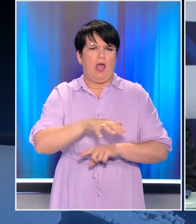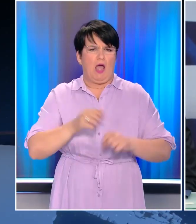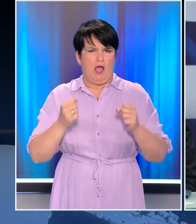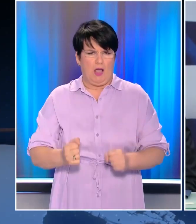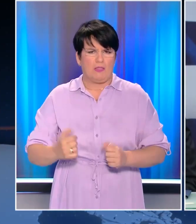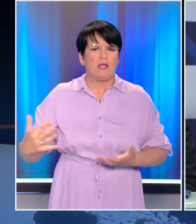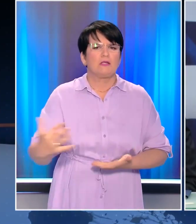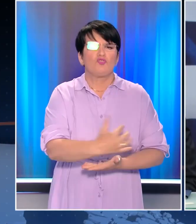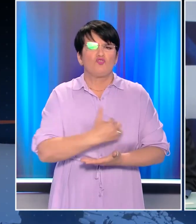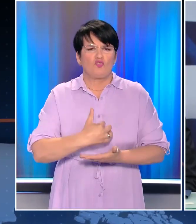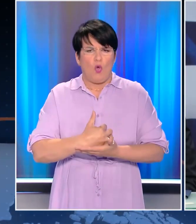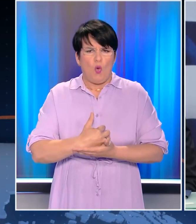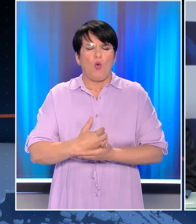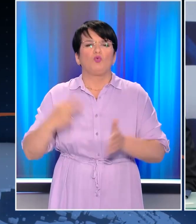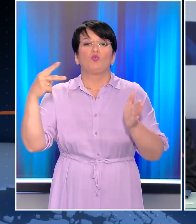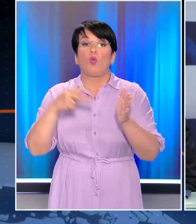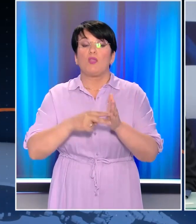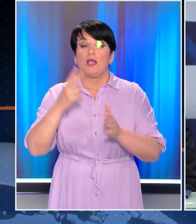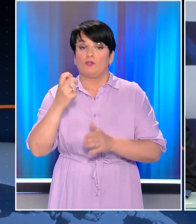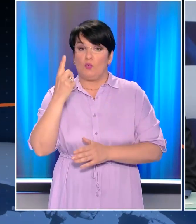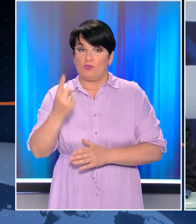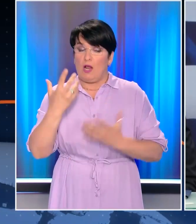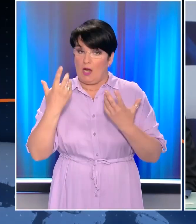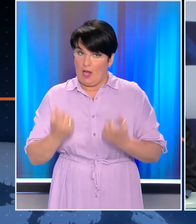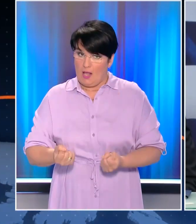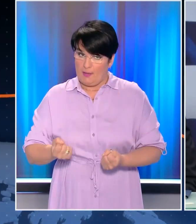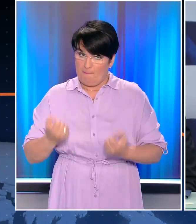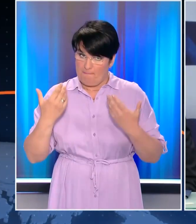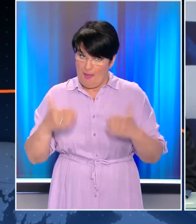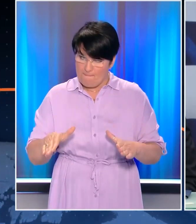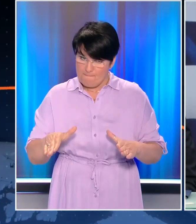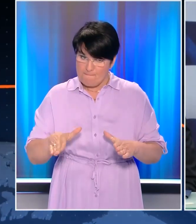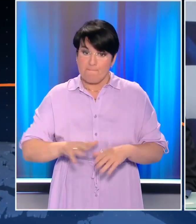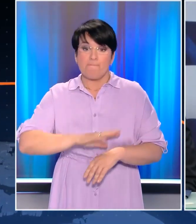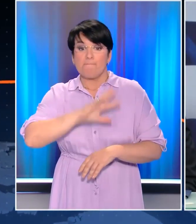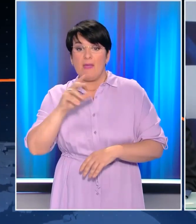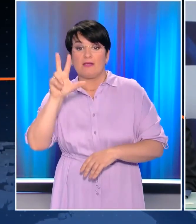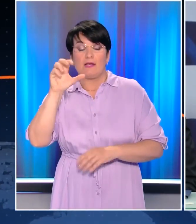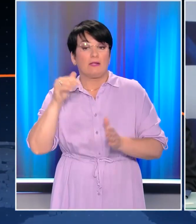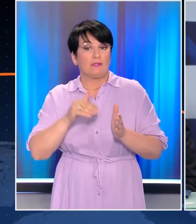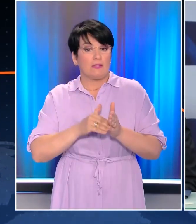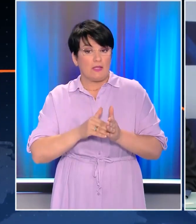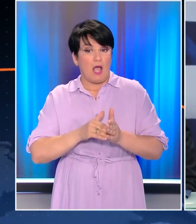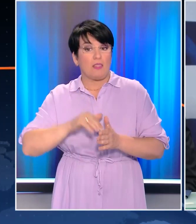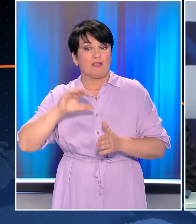δηλωθένει οικογενειακό εισόδημα φορολογικού έτους 2021 έως 30.000 ευρώ.